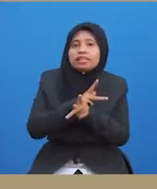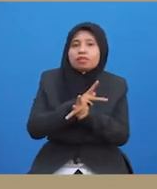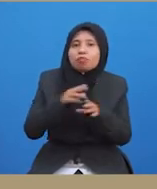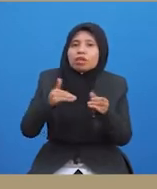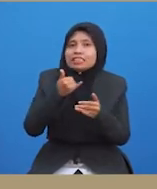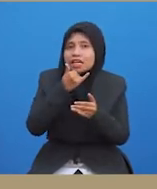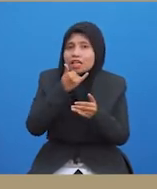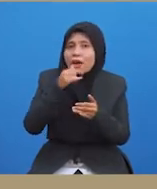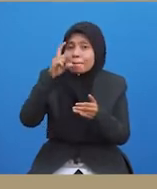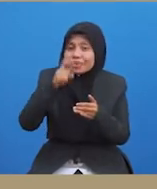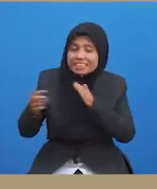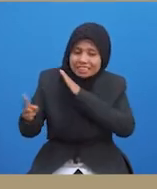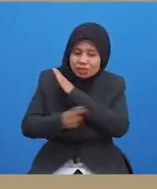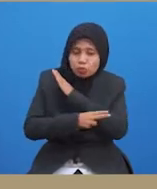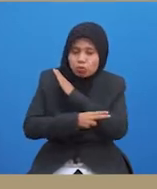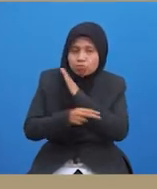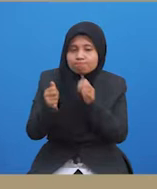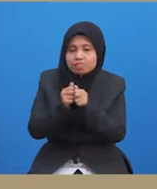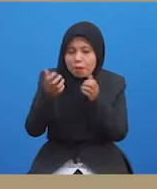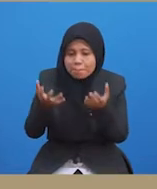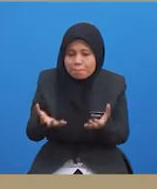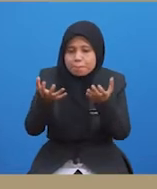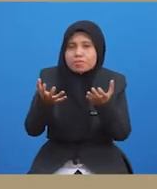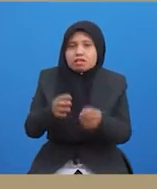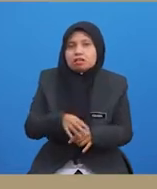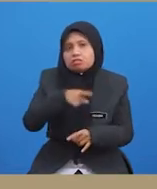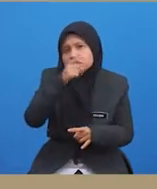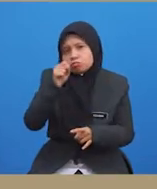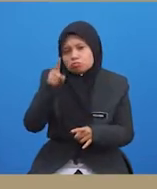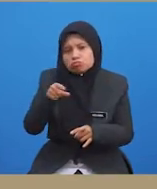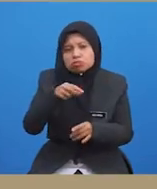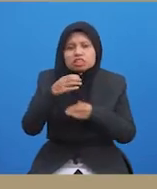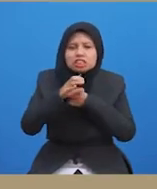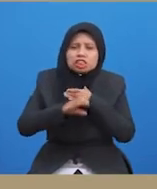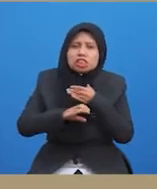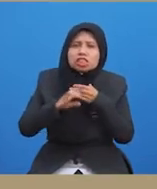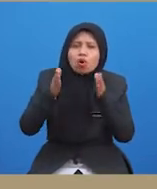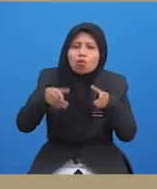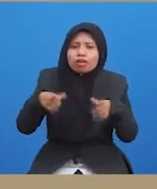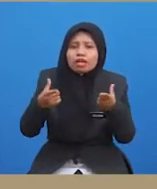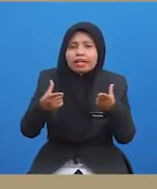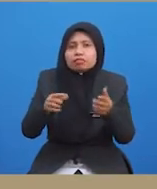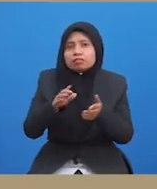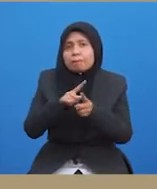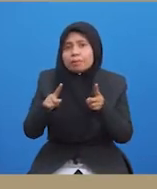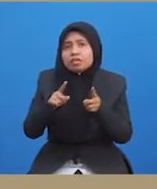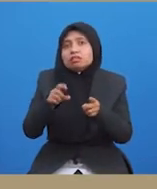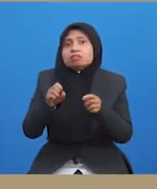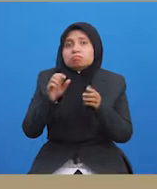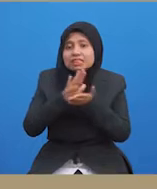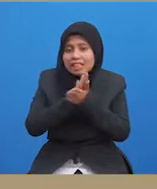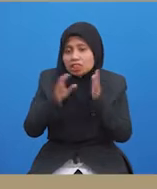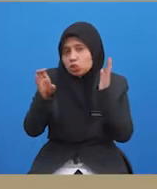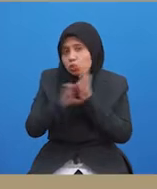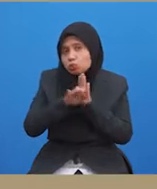dihukum dengan hukuman yang berat kerana bukan sahaja mereka mencederakan atlet yang lain, malahan mereka